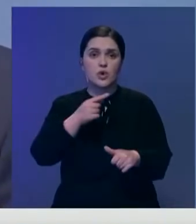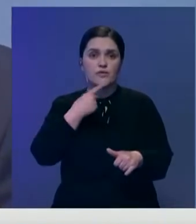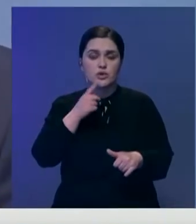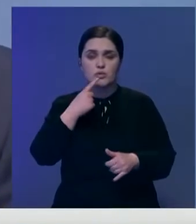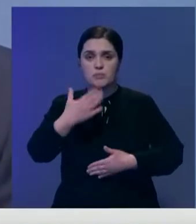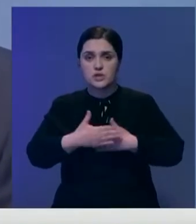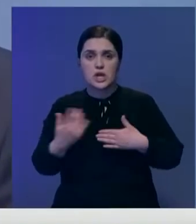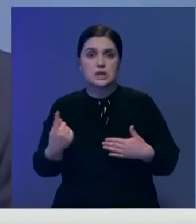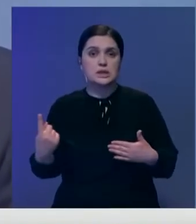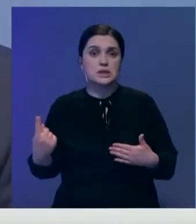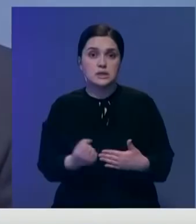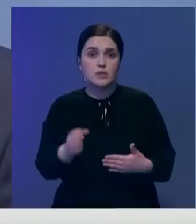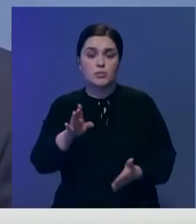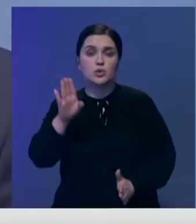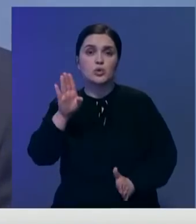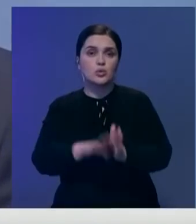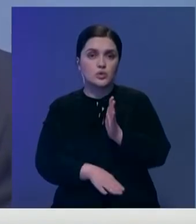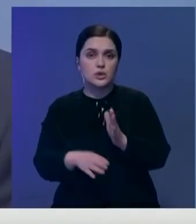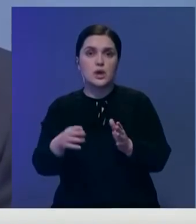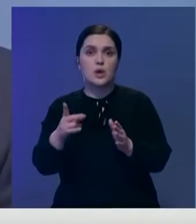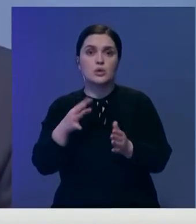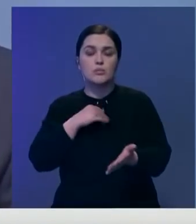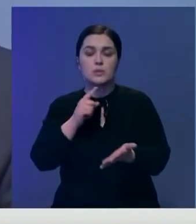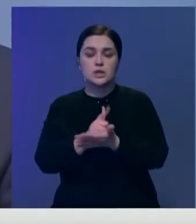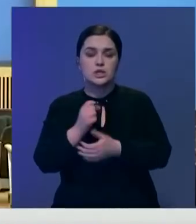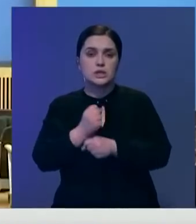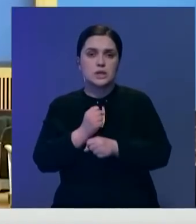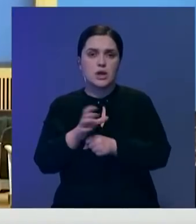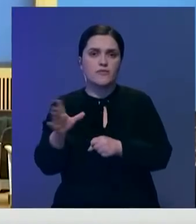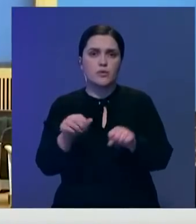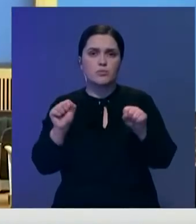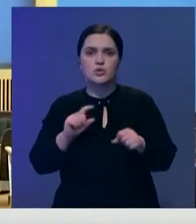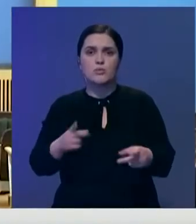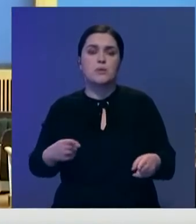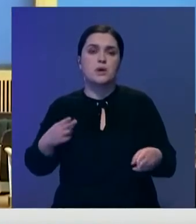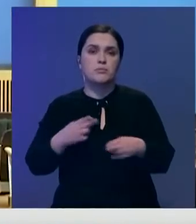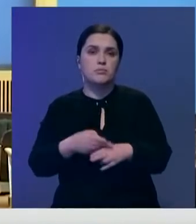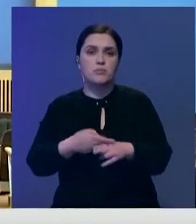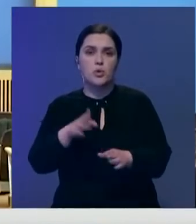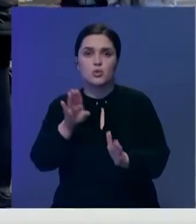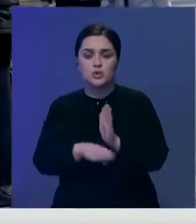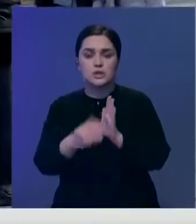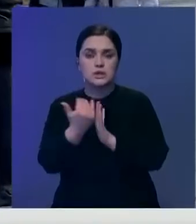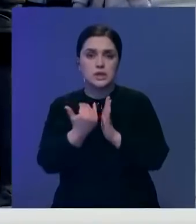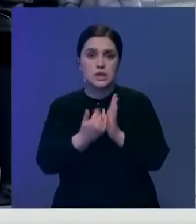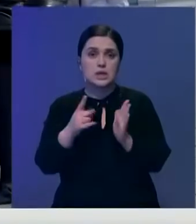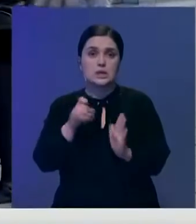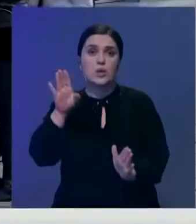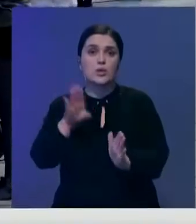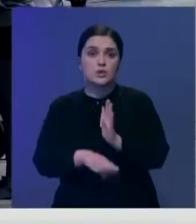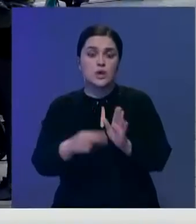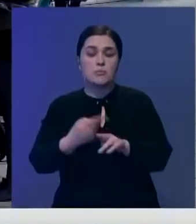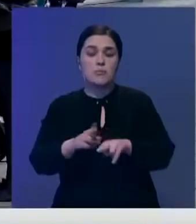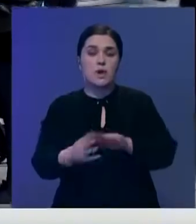что в ближайшие недели ситуация ухудшится. Но мы должны сделать все возможное, чтобы предотвратить худший сценарий. Из-за ухудшения